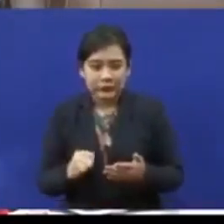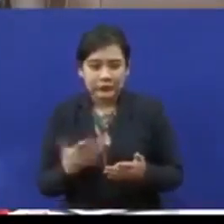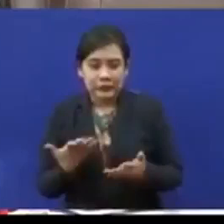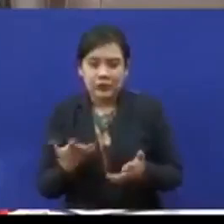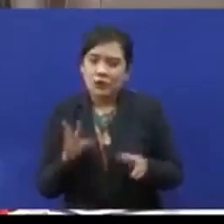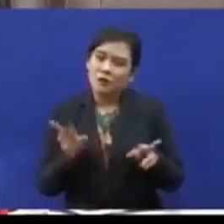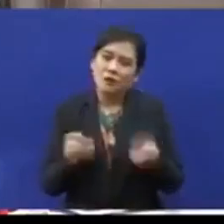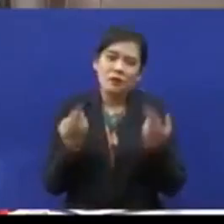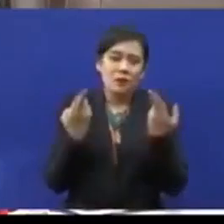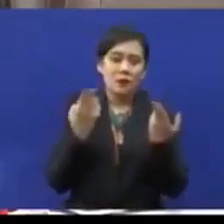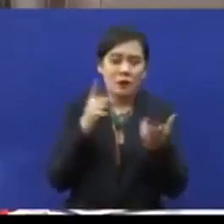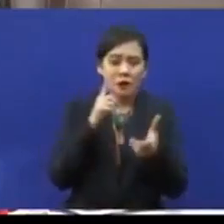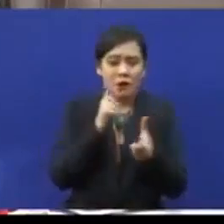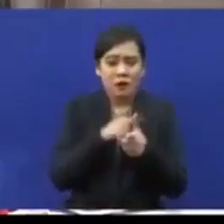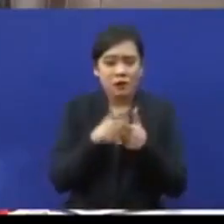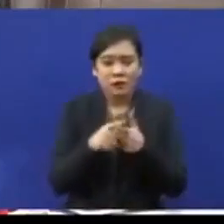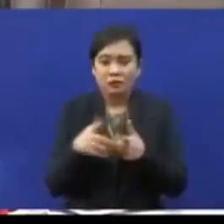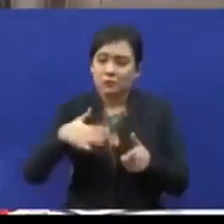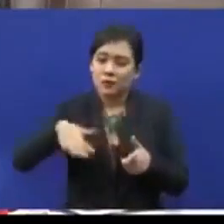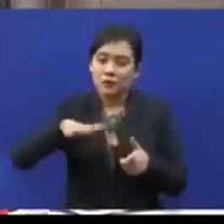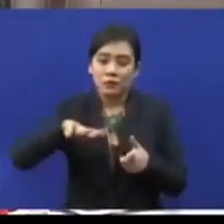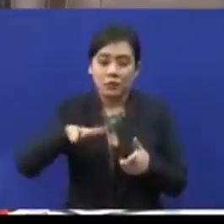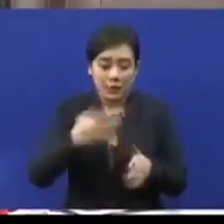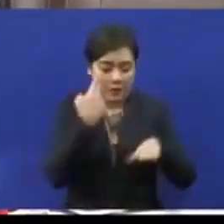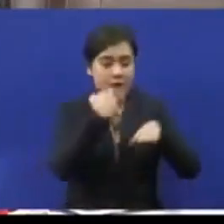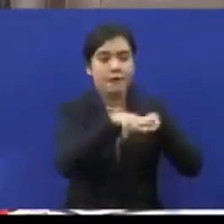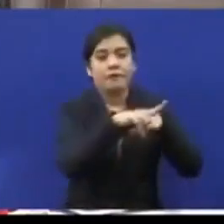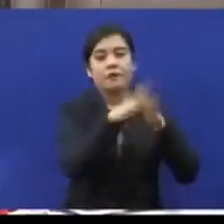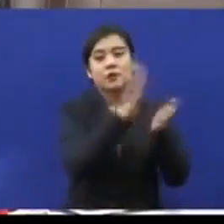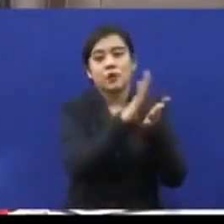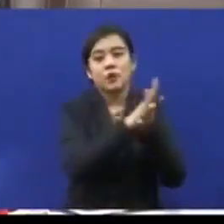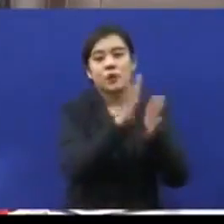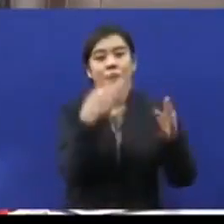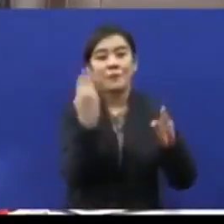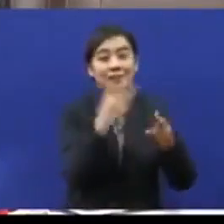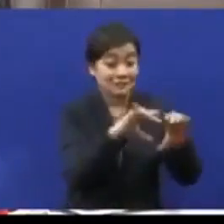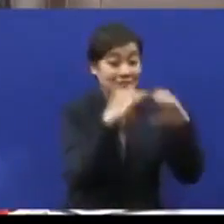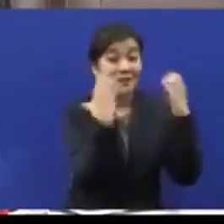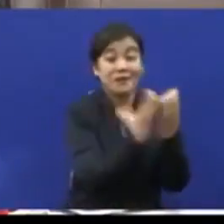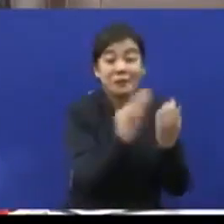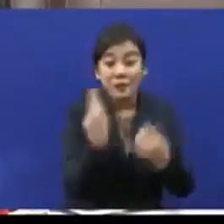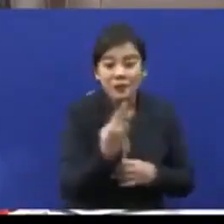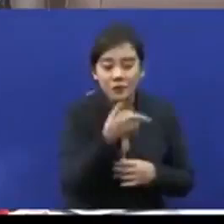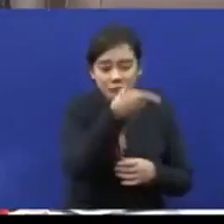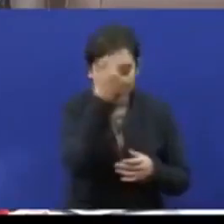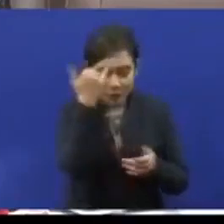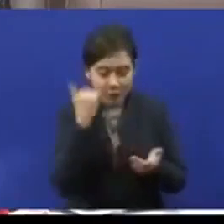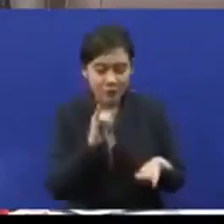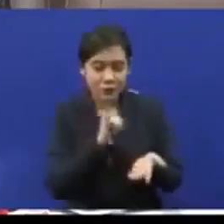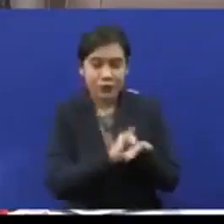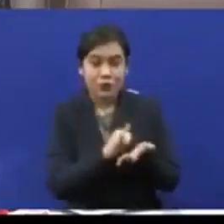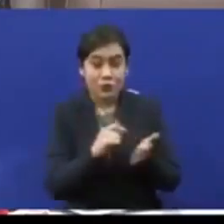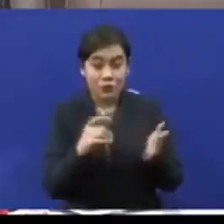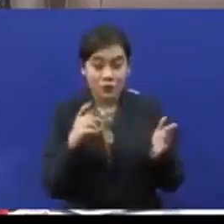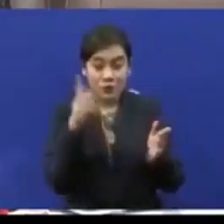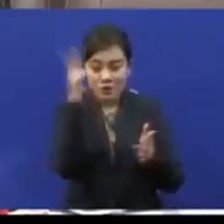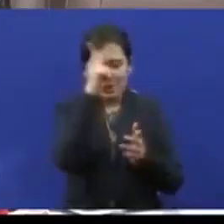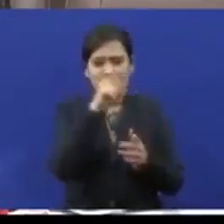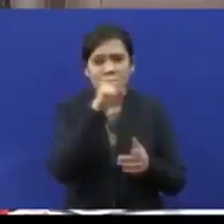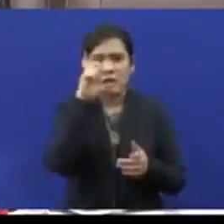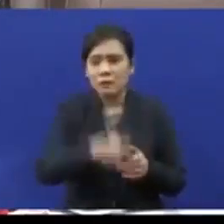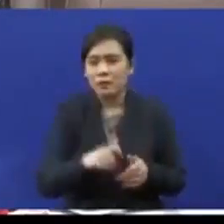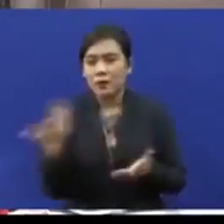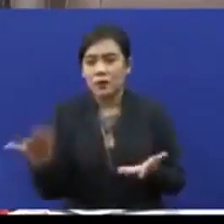kesederhana mereka akan dihantar kepada sekolah biasa kelas biasa. Dengan ini kerajaan tidak perlu membina